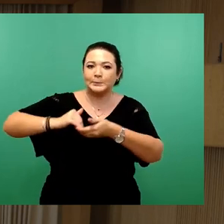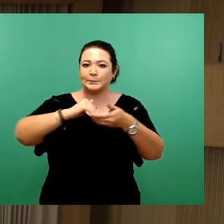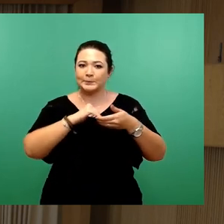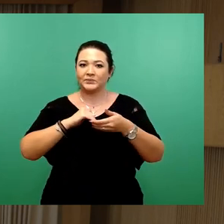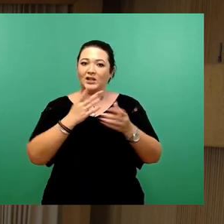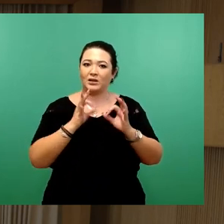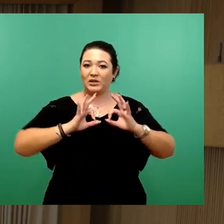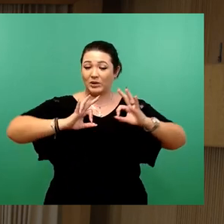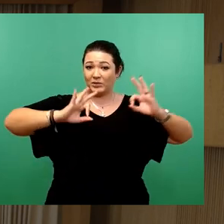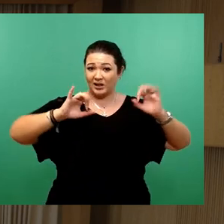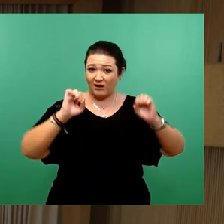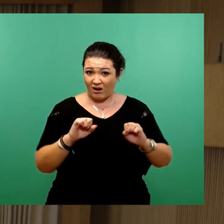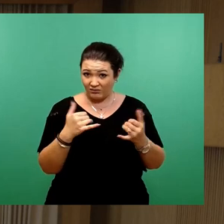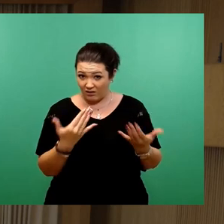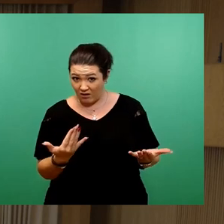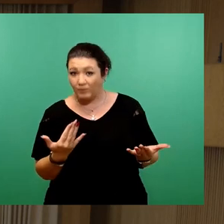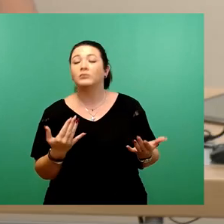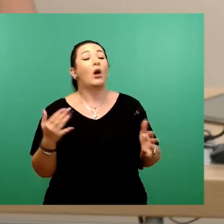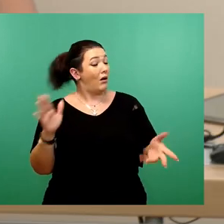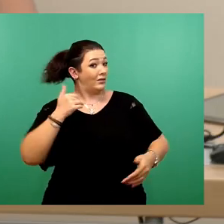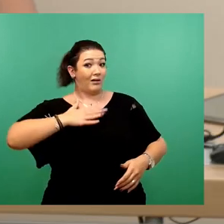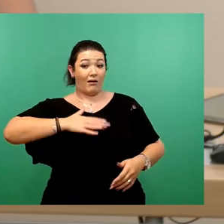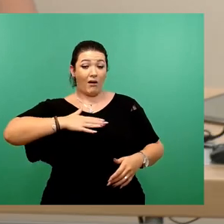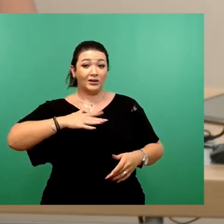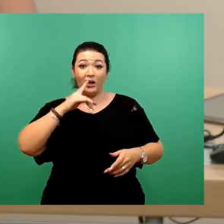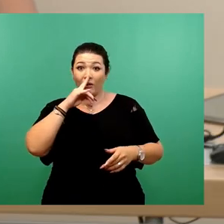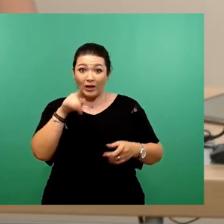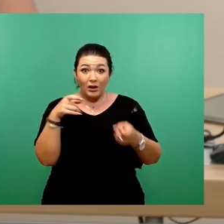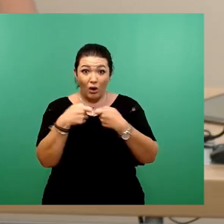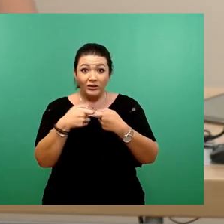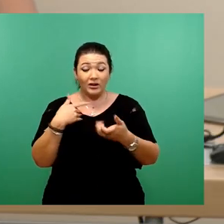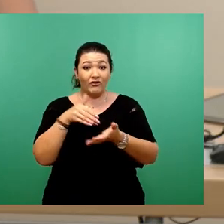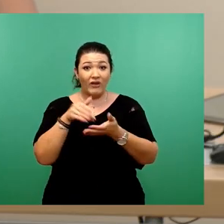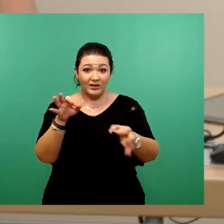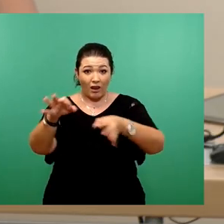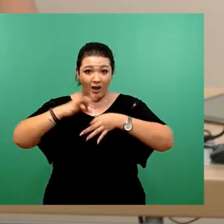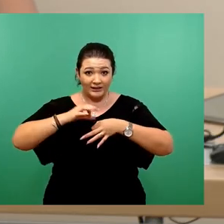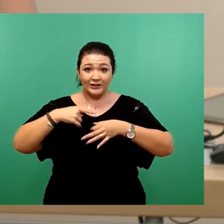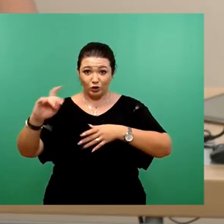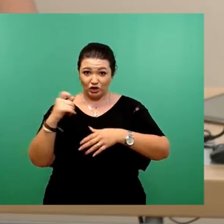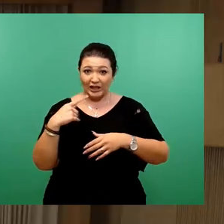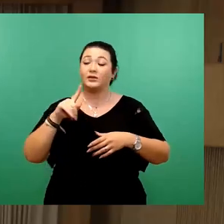Ja, sehr gern, dann kommt das Thema ja voran. Also wenn Sie mir den Kontakt gerne weiterleiten würden, dann würden wir das veranlassen.